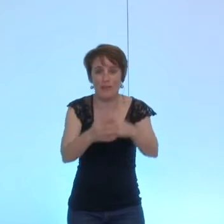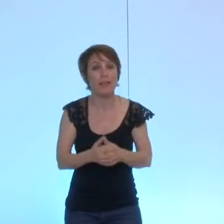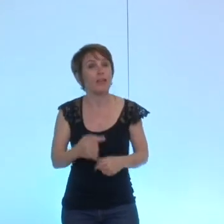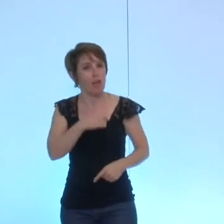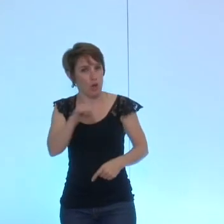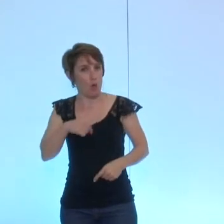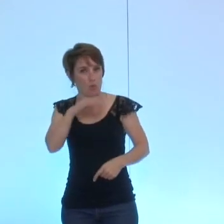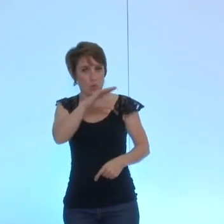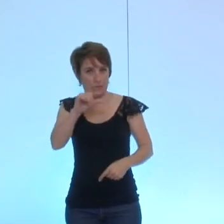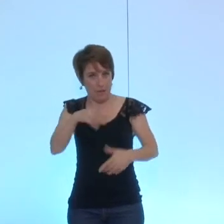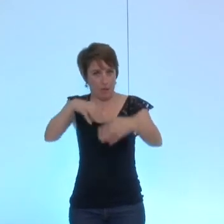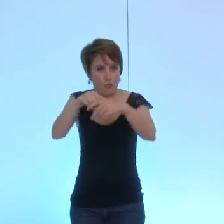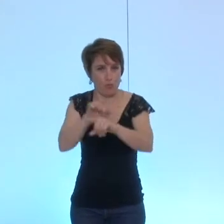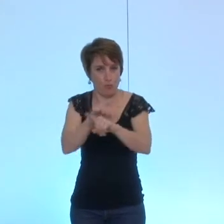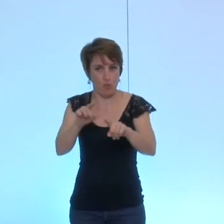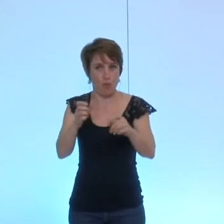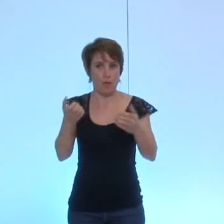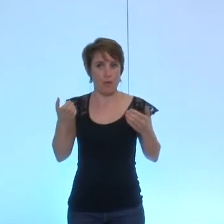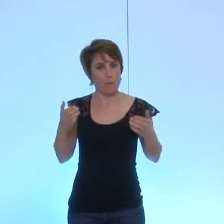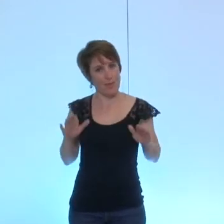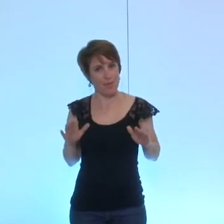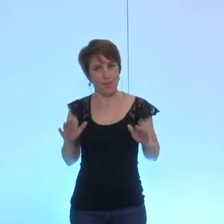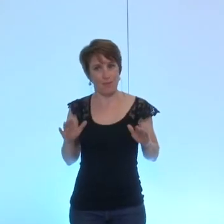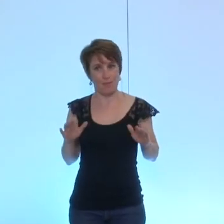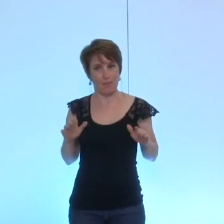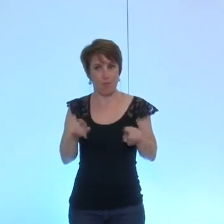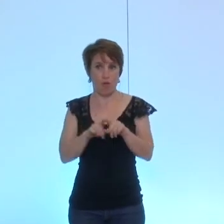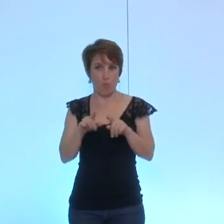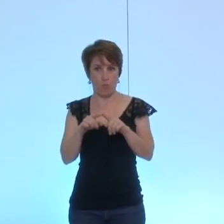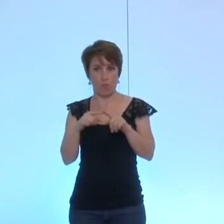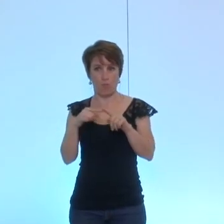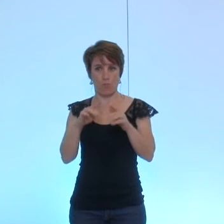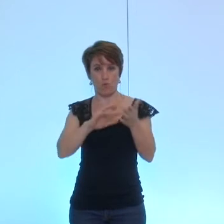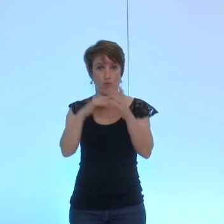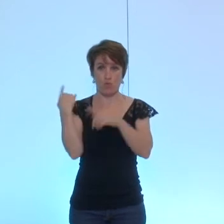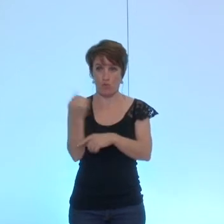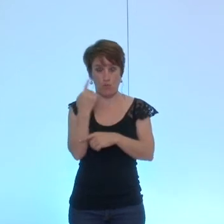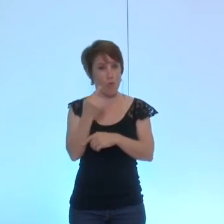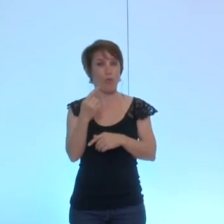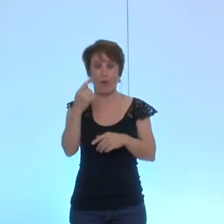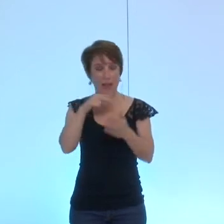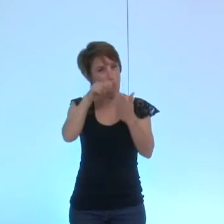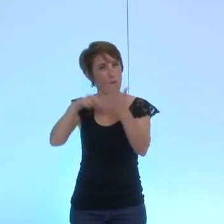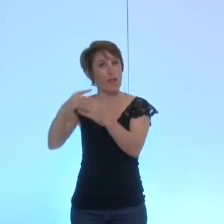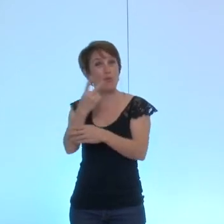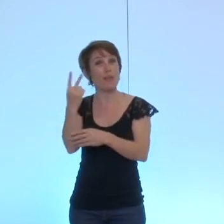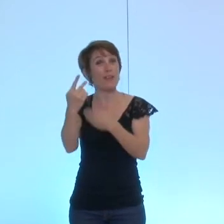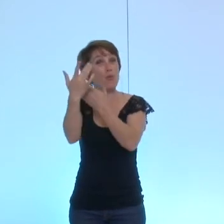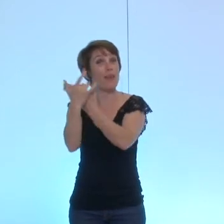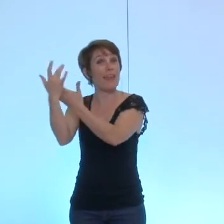'administration ceci dit comme nous tous je crois on a un peu halluciné en lisant les deux courriers successifs de Dalkia